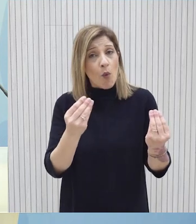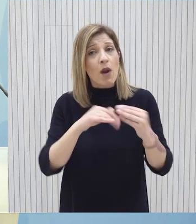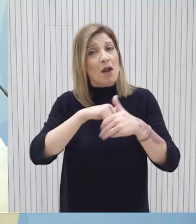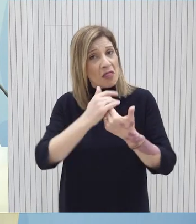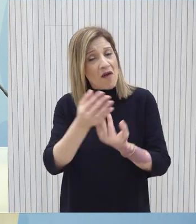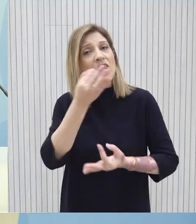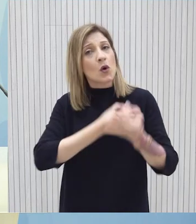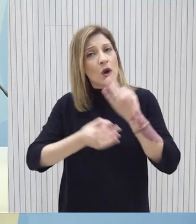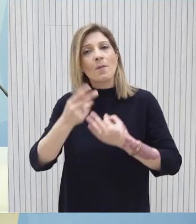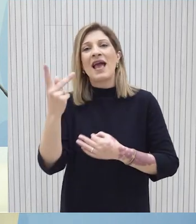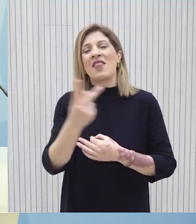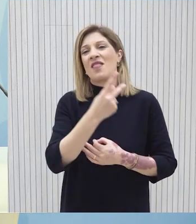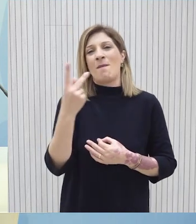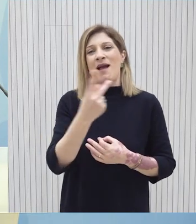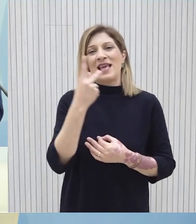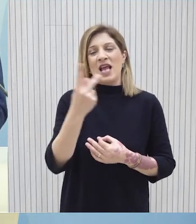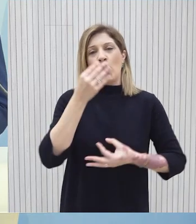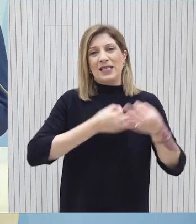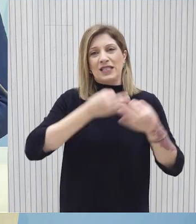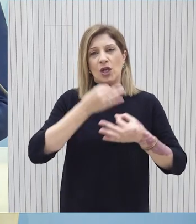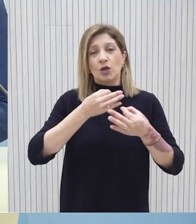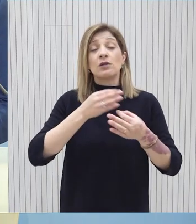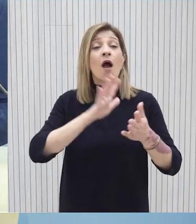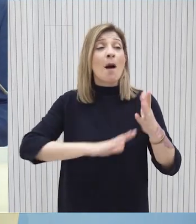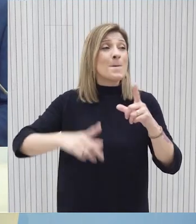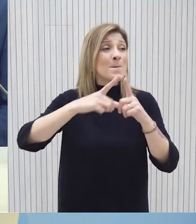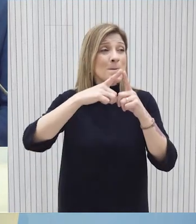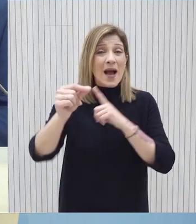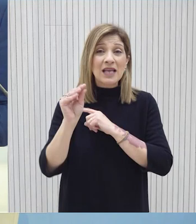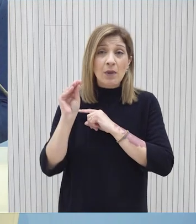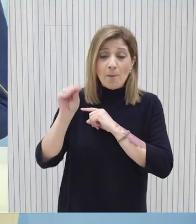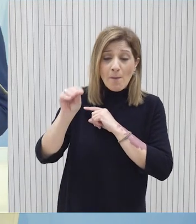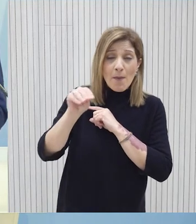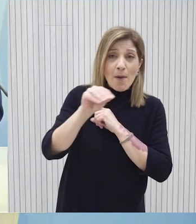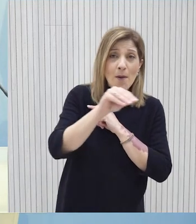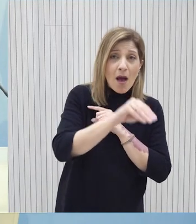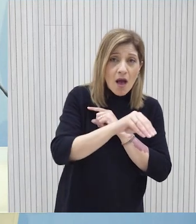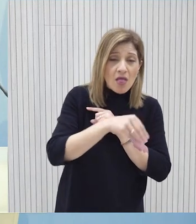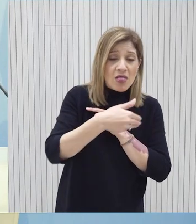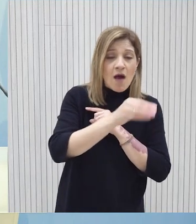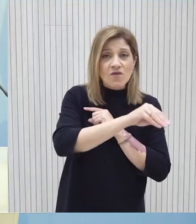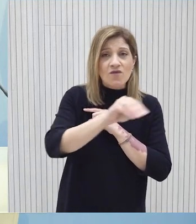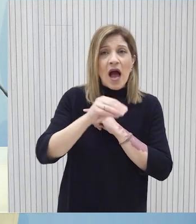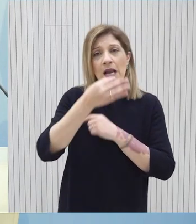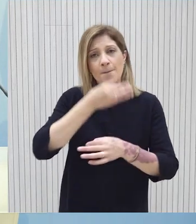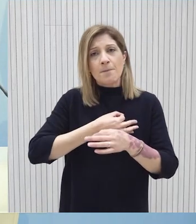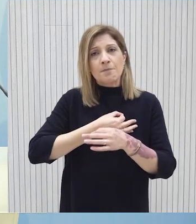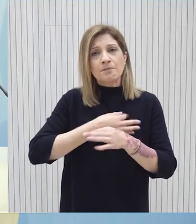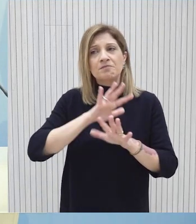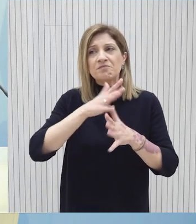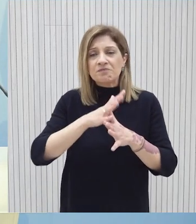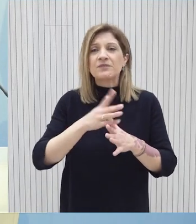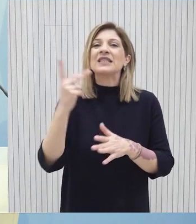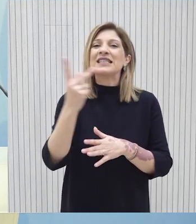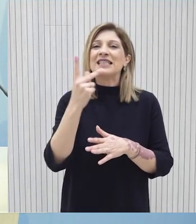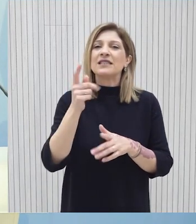ενδιαφέρον η πανκύπρια κάλυψη θα γίνει στη βάση των αναγκών όπως προκύπτουν σύμφωνα με τις υπηρεσίες κοινωνικής ευημερίας και την